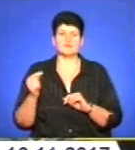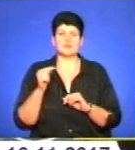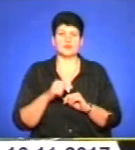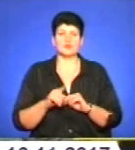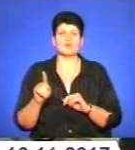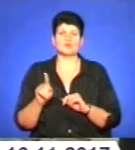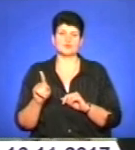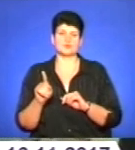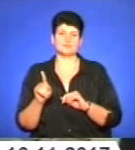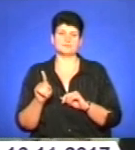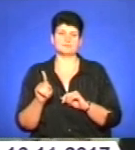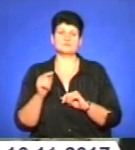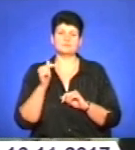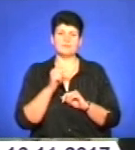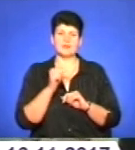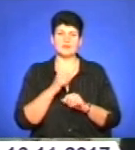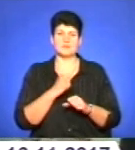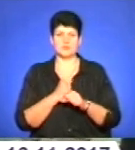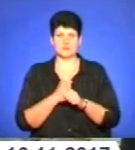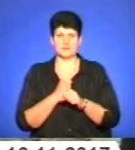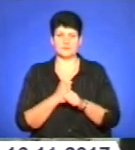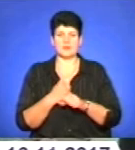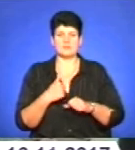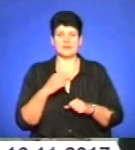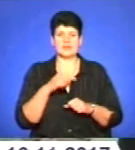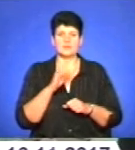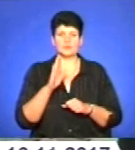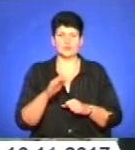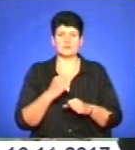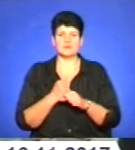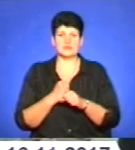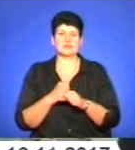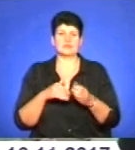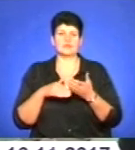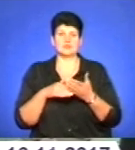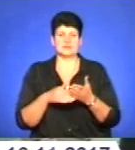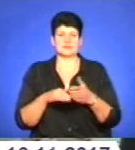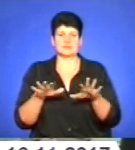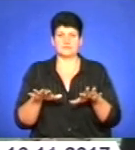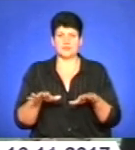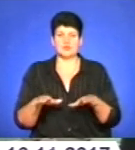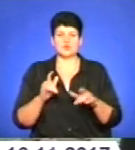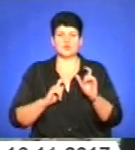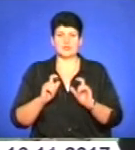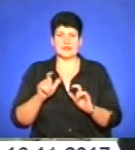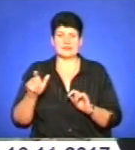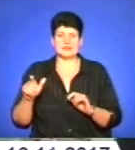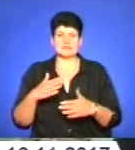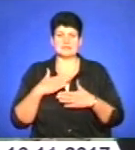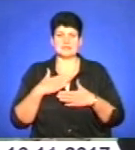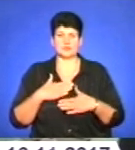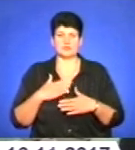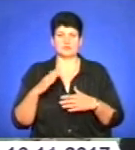щоб там працювати. Але ми там будемо працювати на волонтерських засадах, звичайно. Студенти з задоволенням будуть